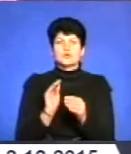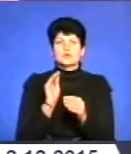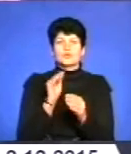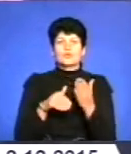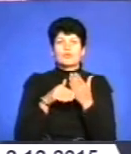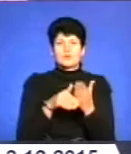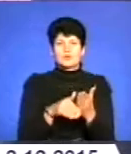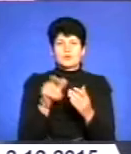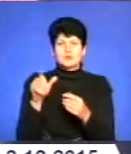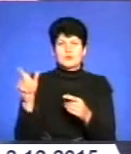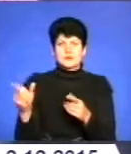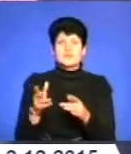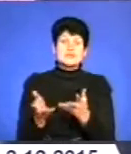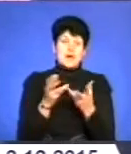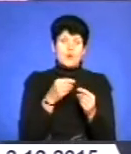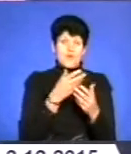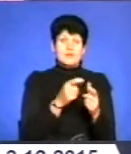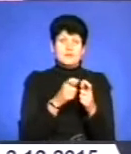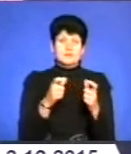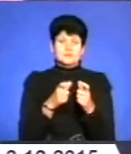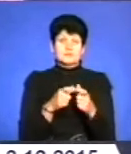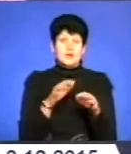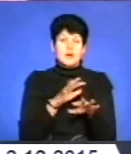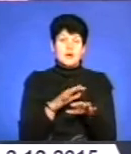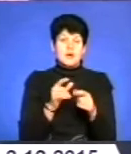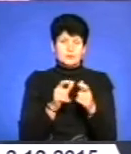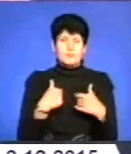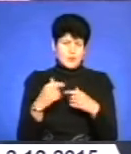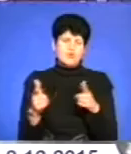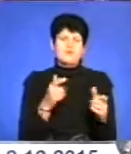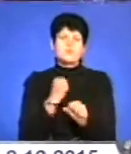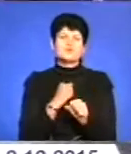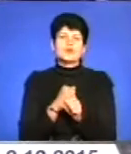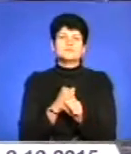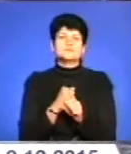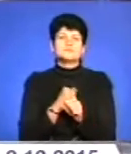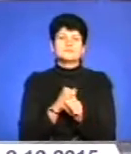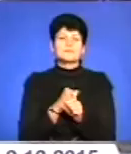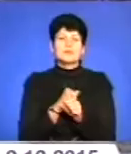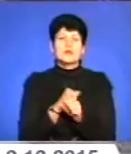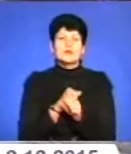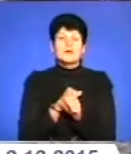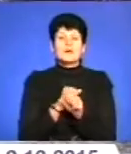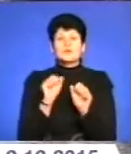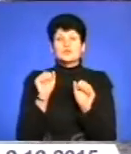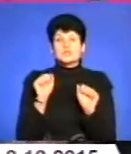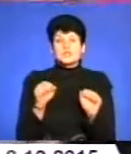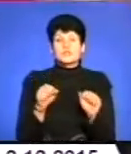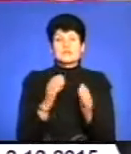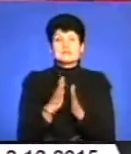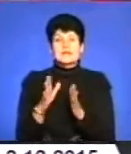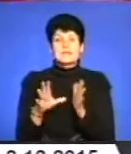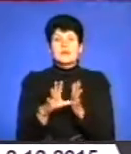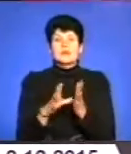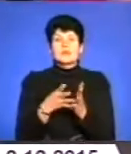готові. Прошу, зараховуйте на пільгові картки дотацію адресну, і ми готові працювати. Найбільш ймовірно, система електронної плати за проїзд